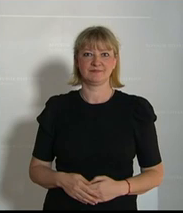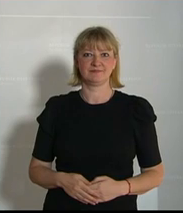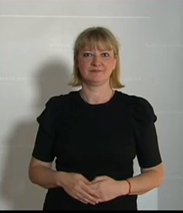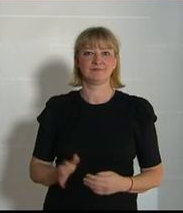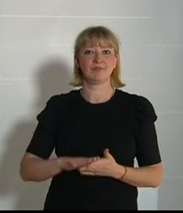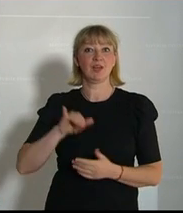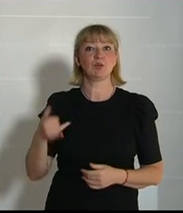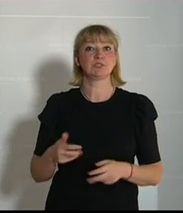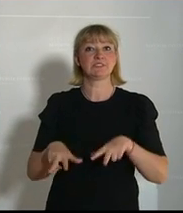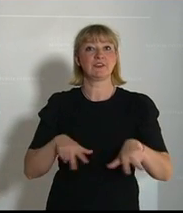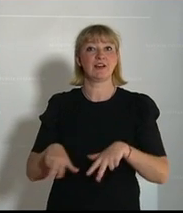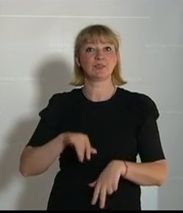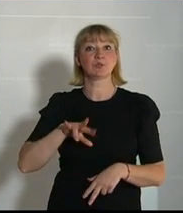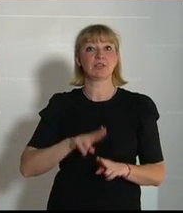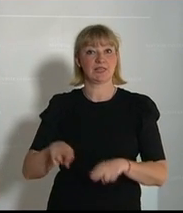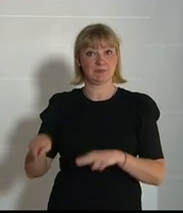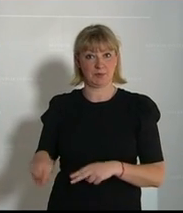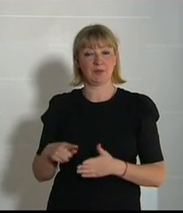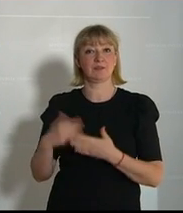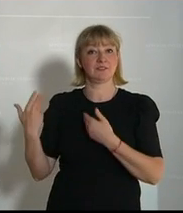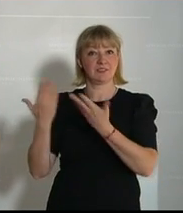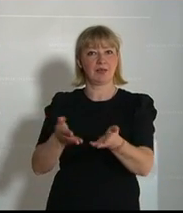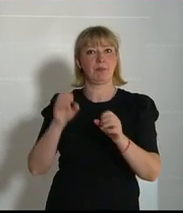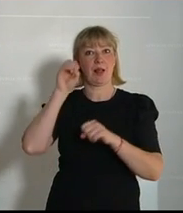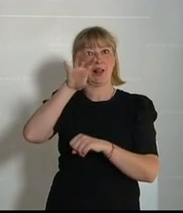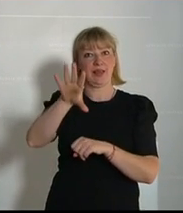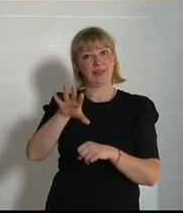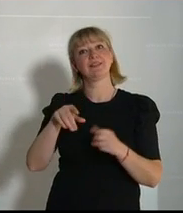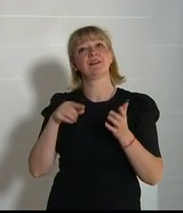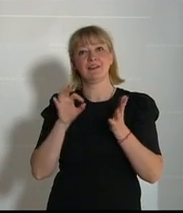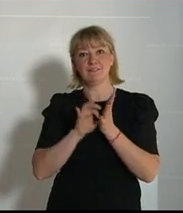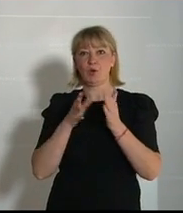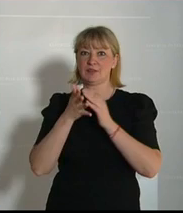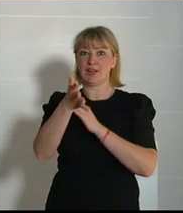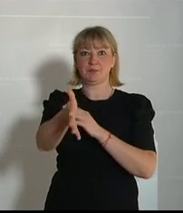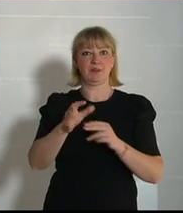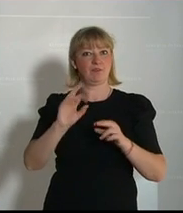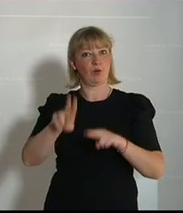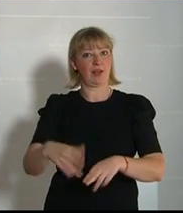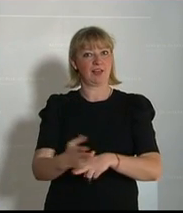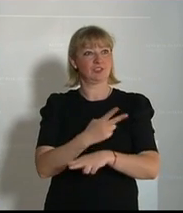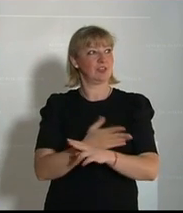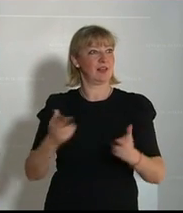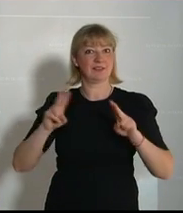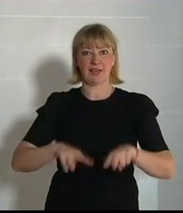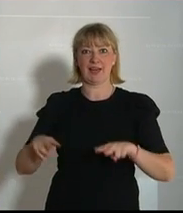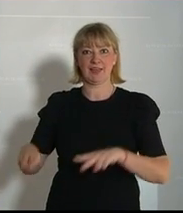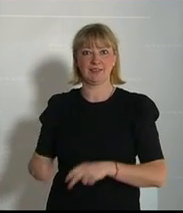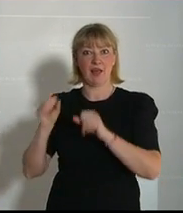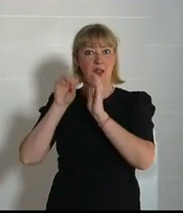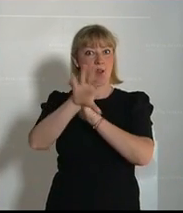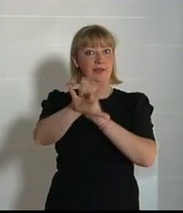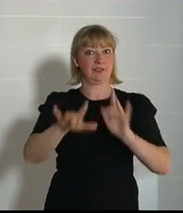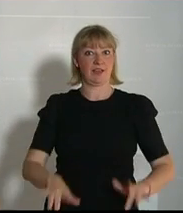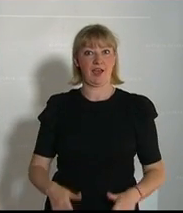Justiz und Verwaltungsgerichtsbarkeit liefern das Licht für Transparenz, für den Rechtsstaat, für Gerechtigkeit und letzten